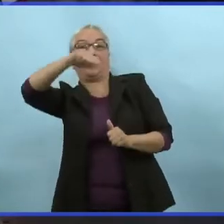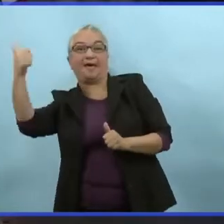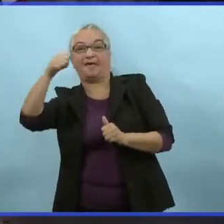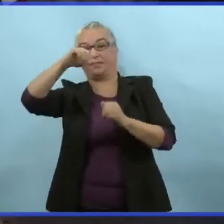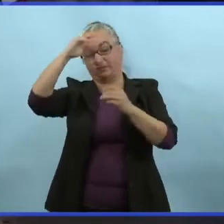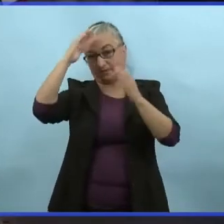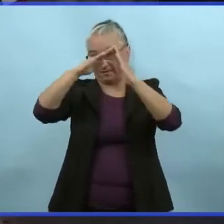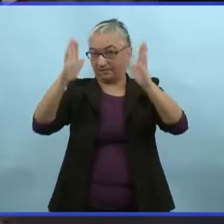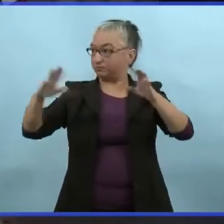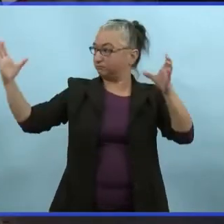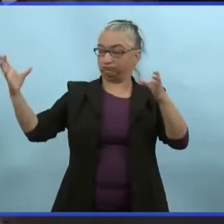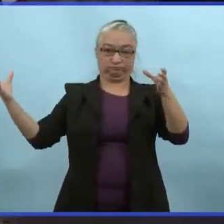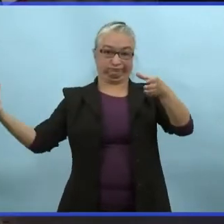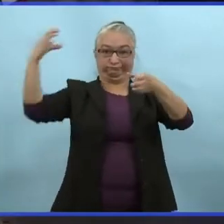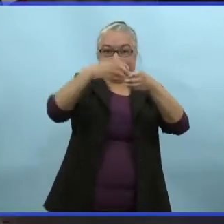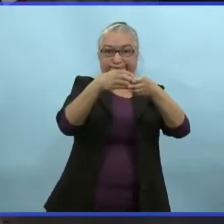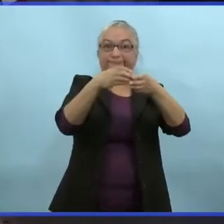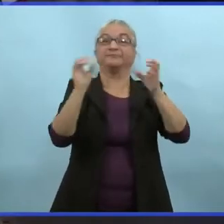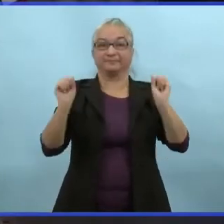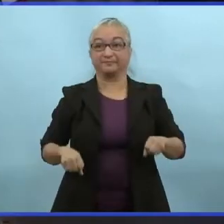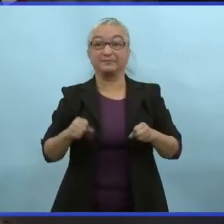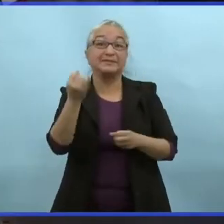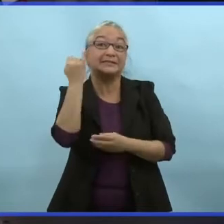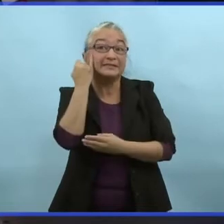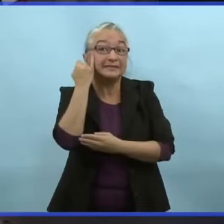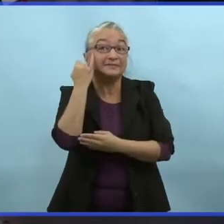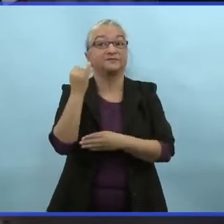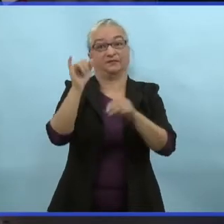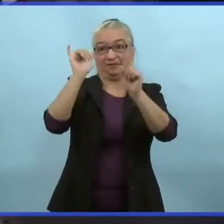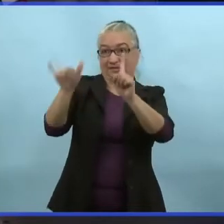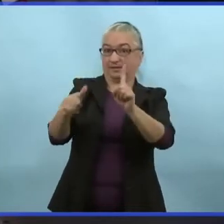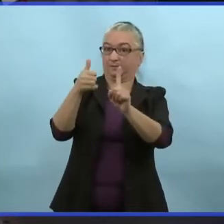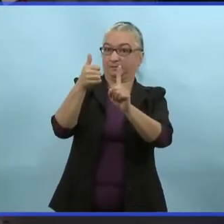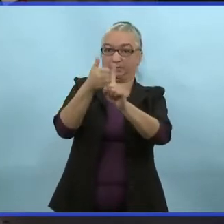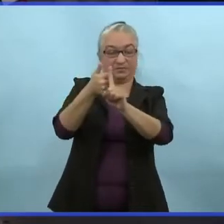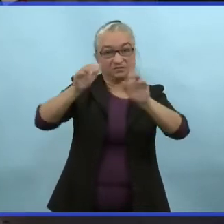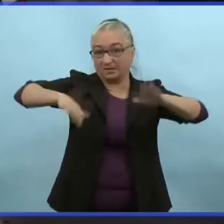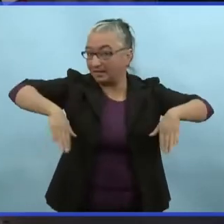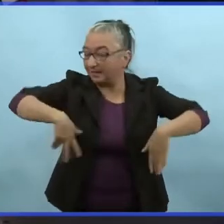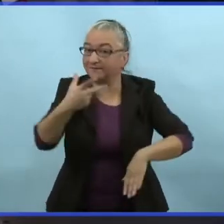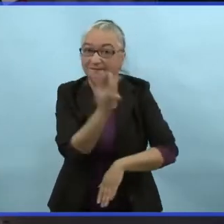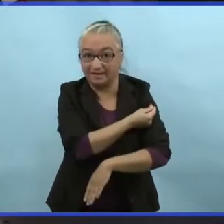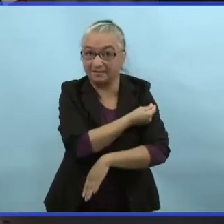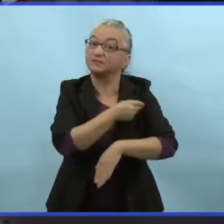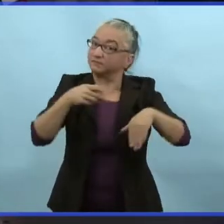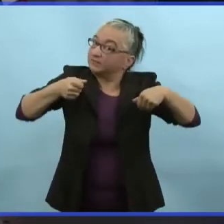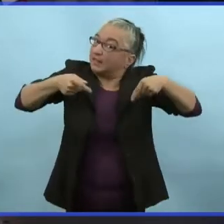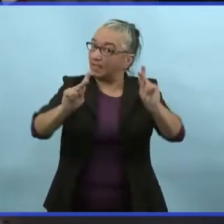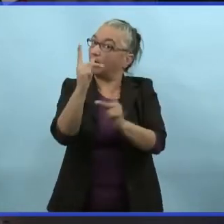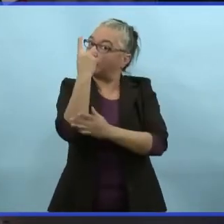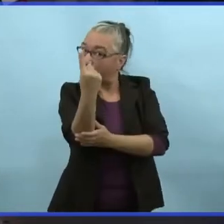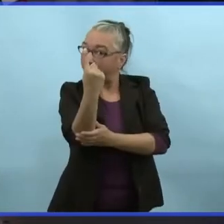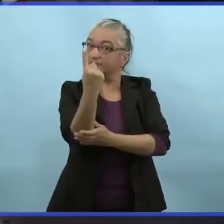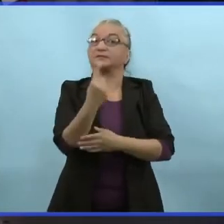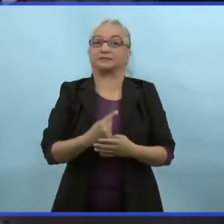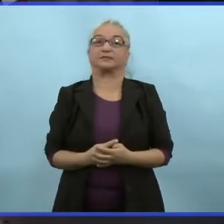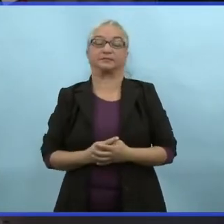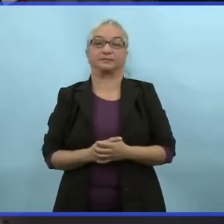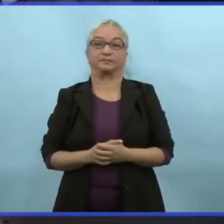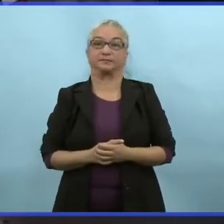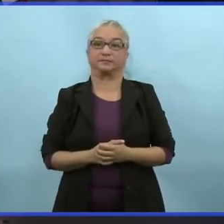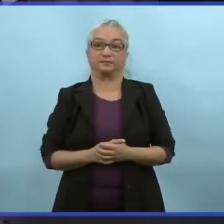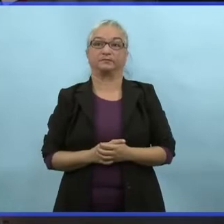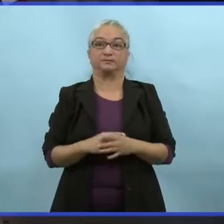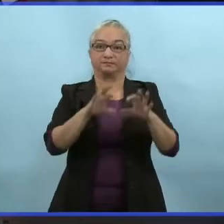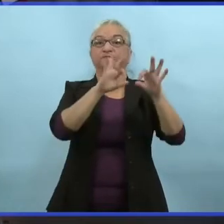avec un seul autre foyer quand une personne est non vaccinée présente sur la propriété et ça comprend les personnes qui vivent dans